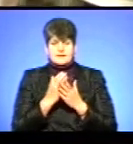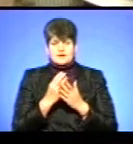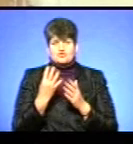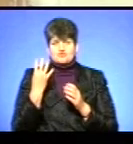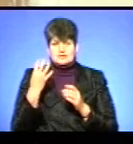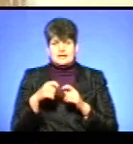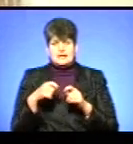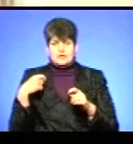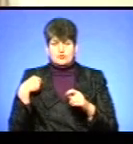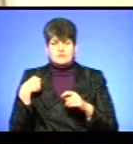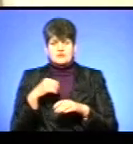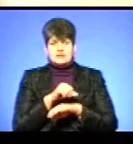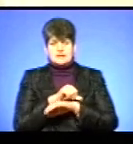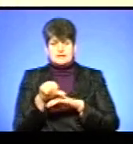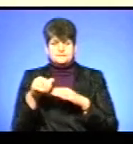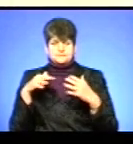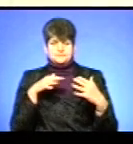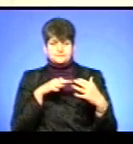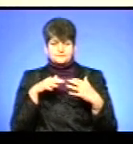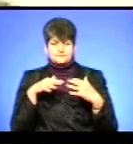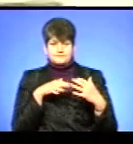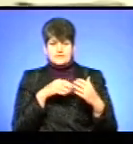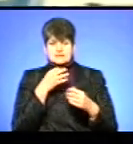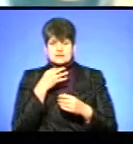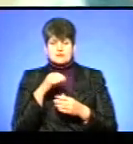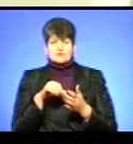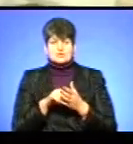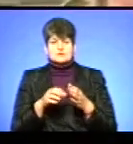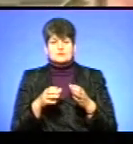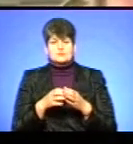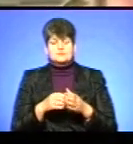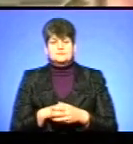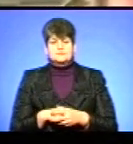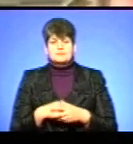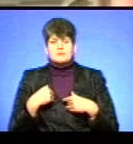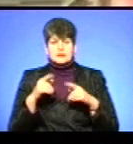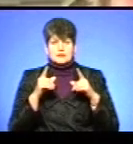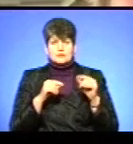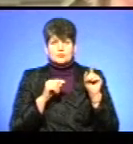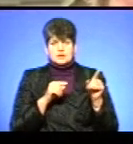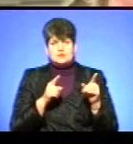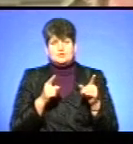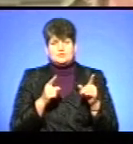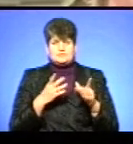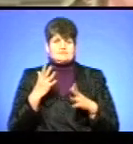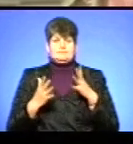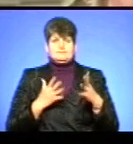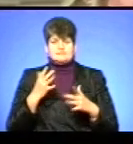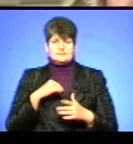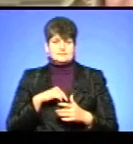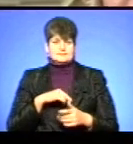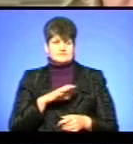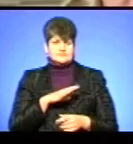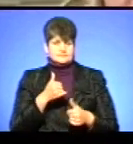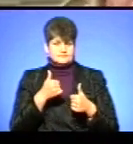кілометри від лінії розмежування, розповів учасник групи Ігор Лях. Ми їдемо туди, щоб підняти бійцям настрій, це